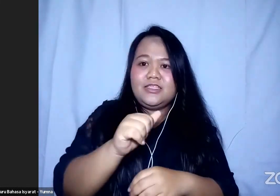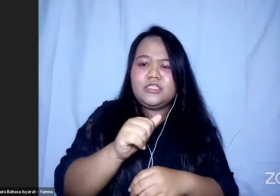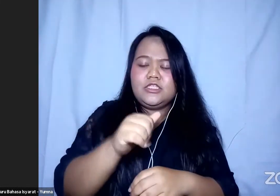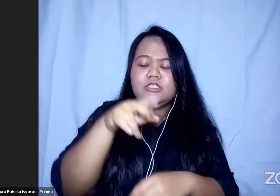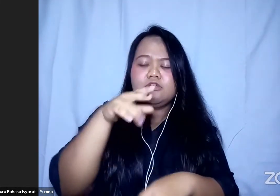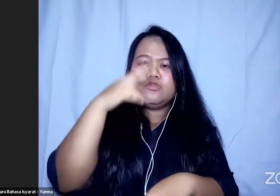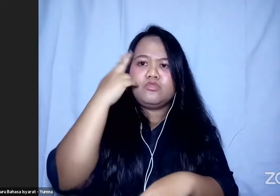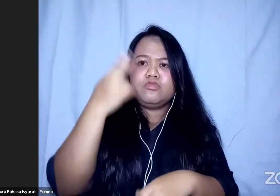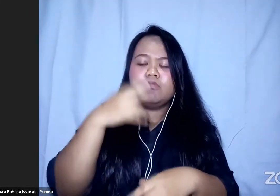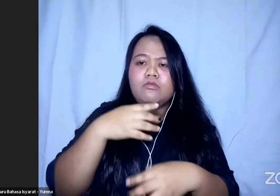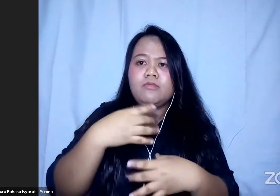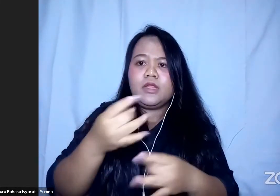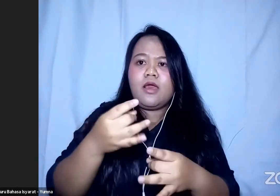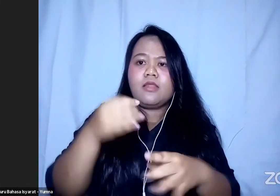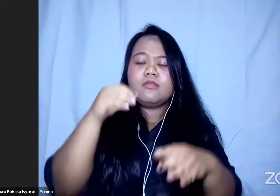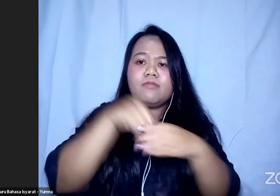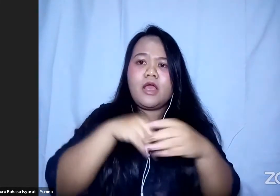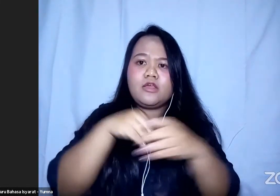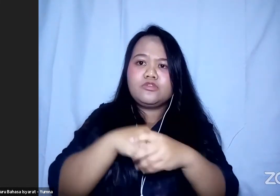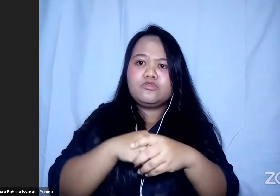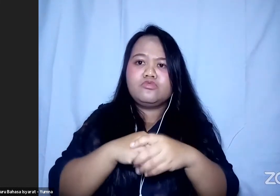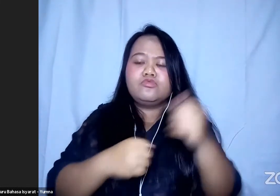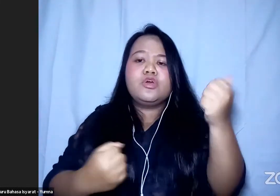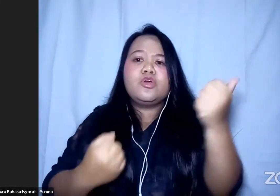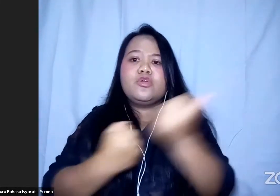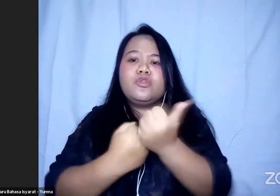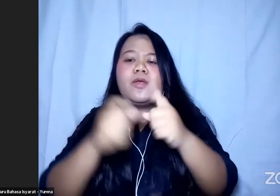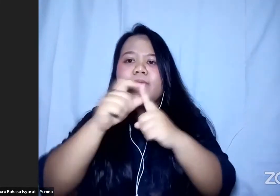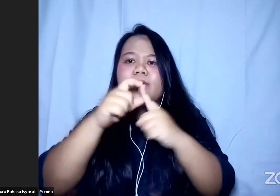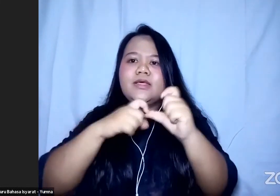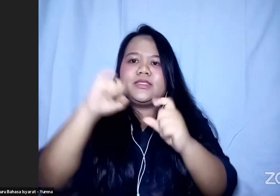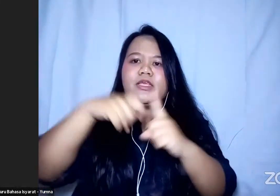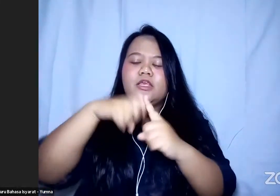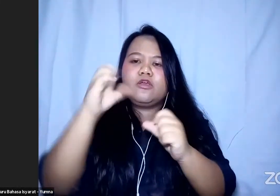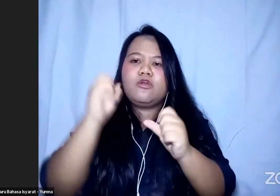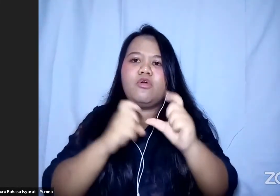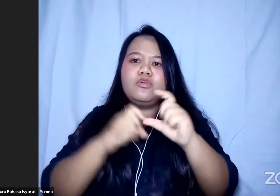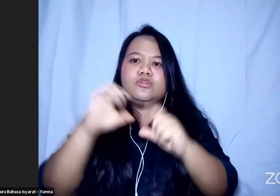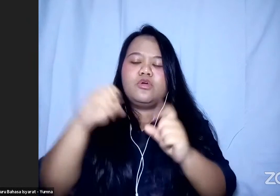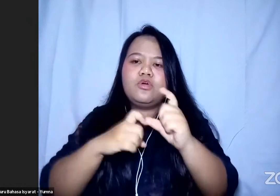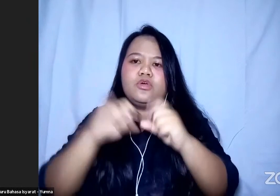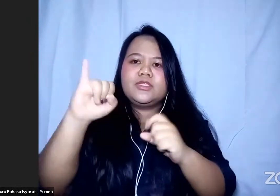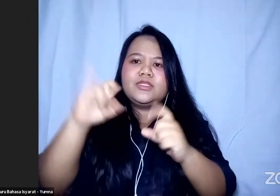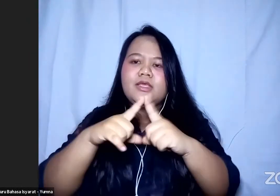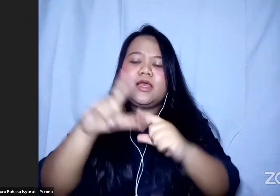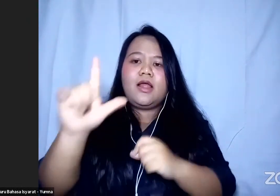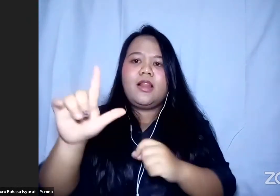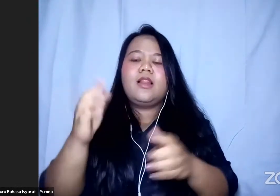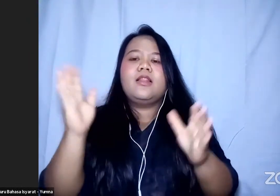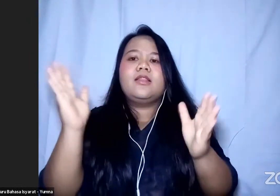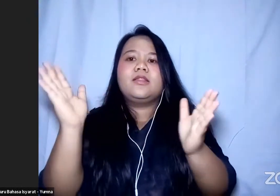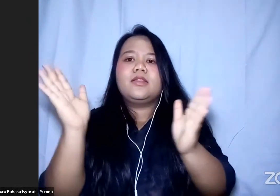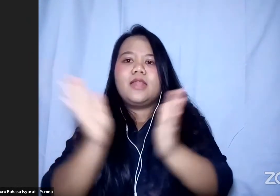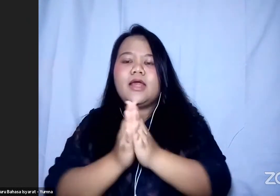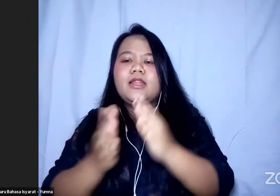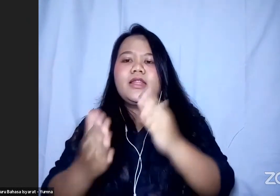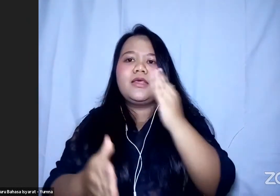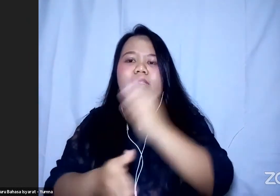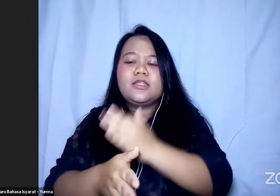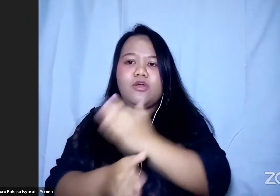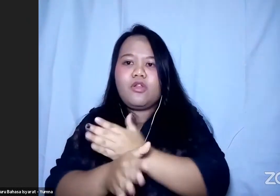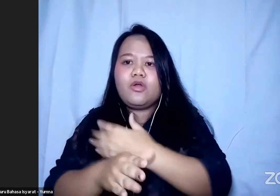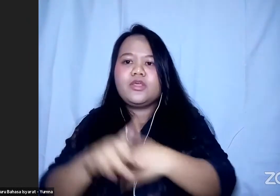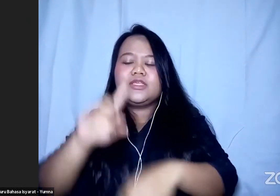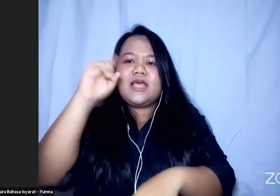Bergabung Dalam Sesi Dukungan Psikososial Dan Dukungan Psikologis Awal Serta Standar Minimum